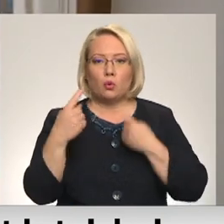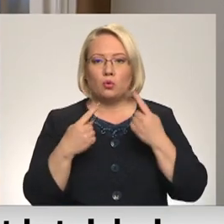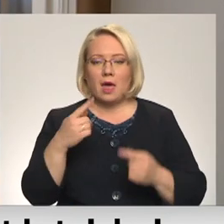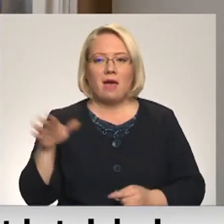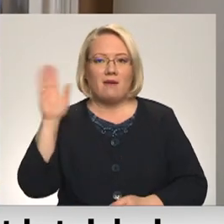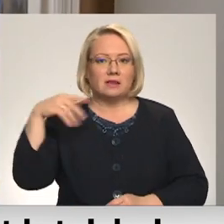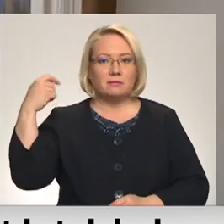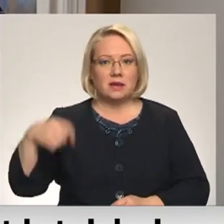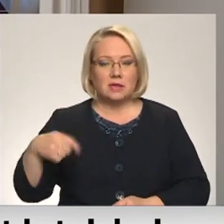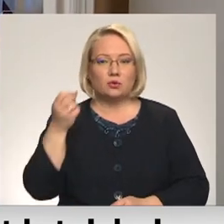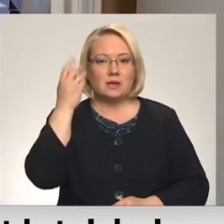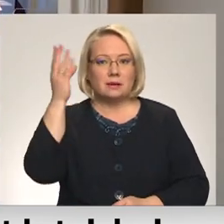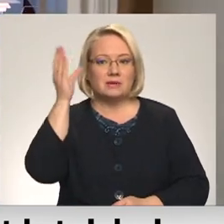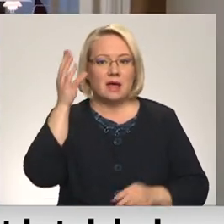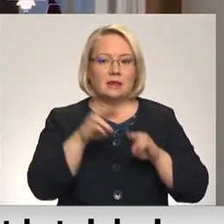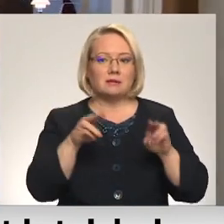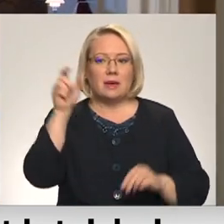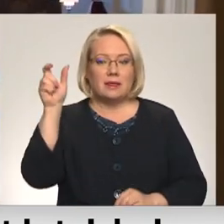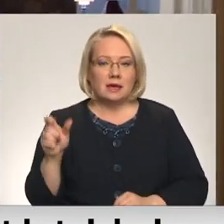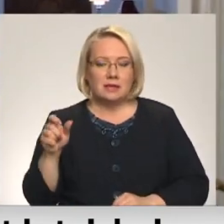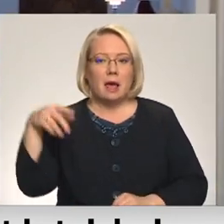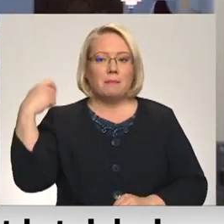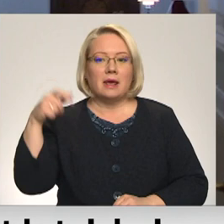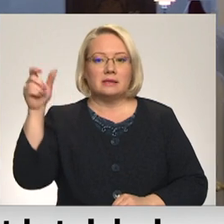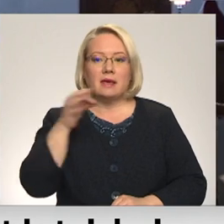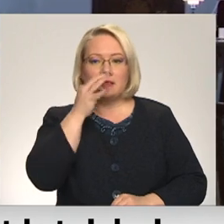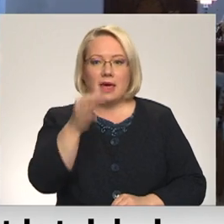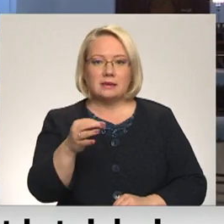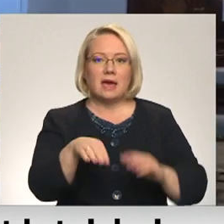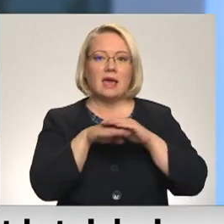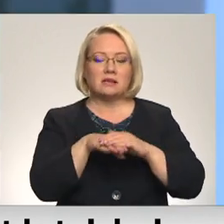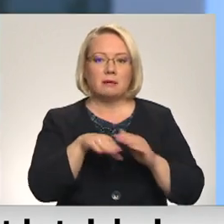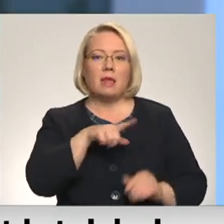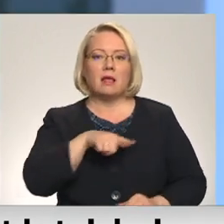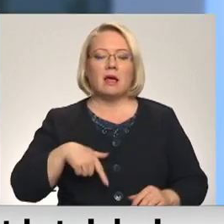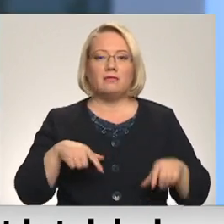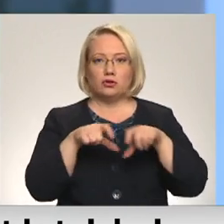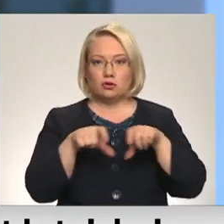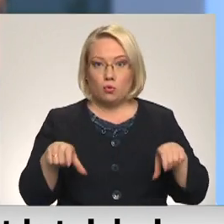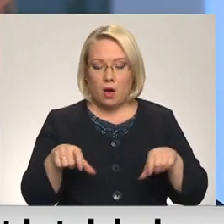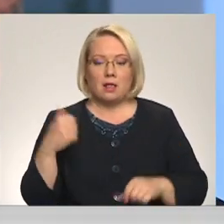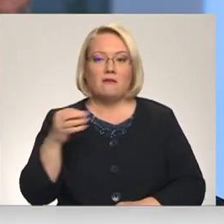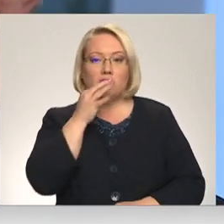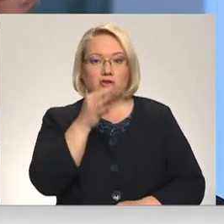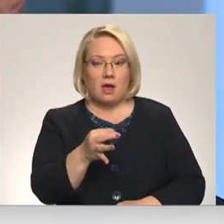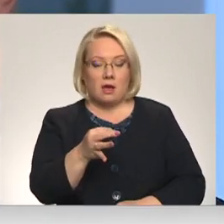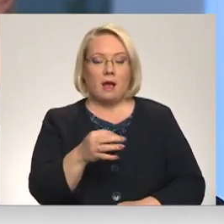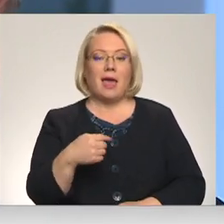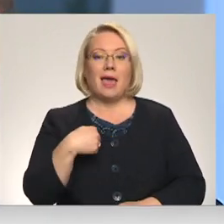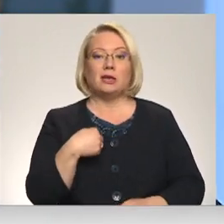izglītības un zinātnes ministri. Prezidents devs uzskādījumu saglabāt latvisku skolu. Es uzskatu, ka ir jābūt